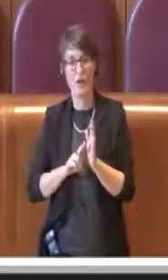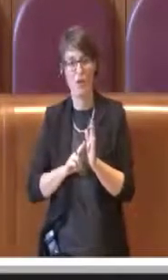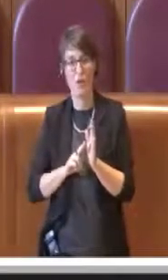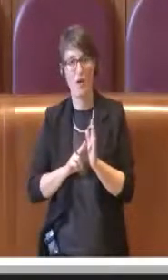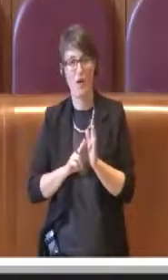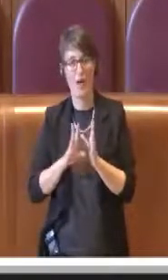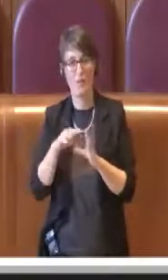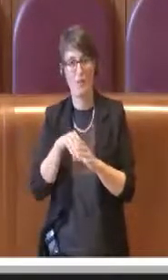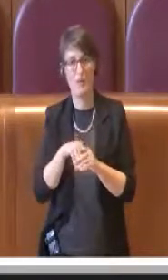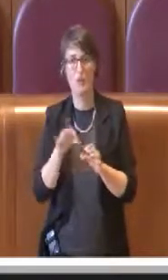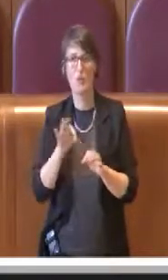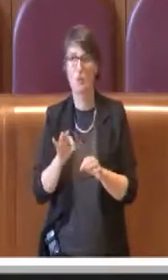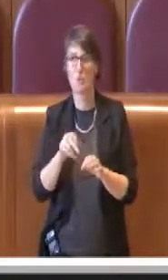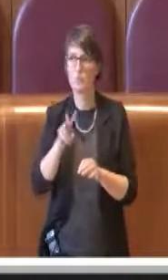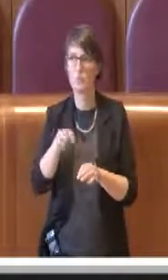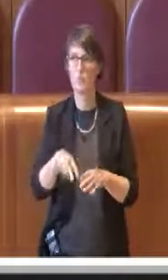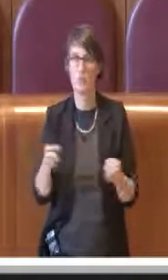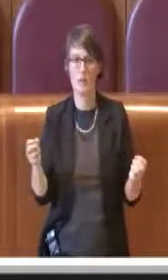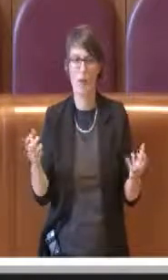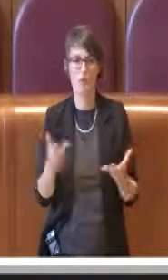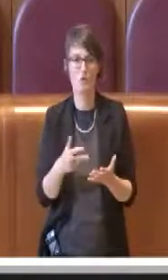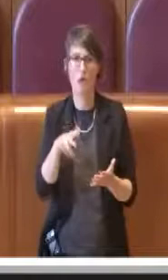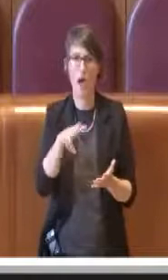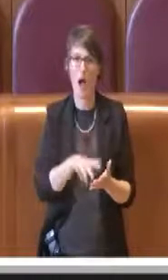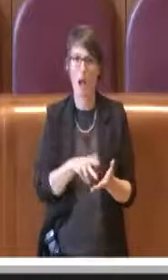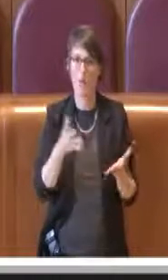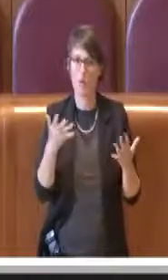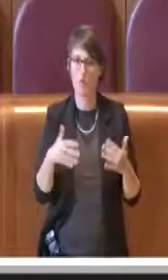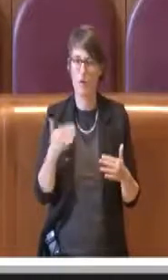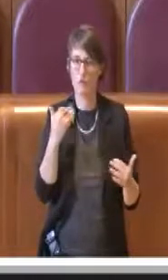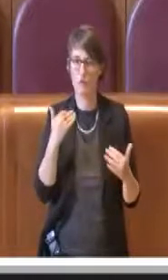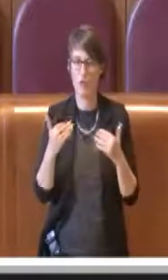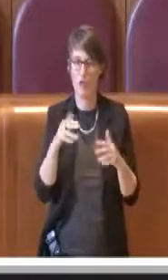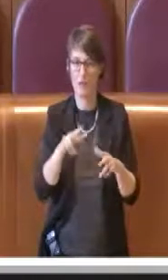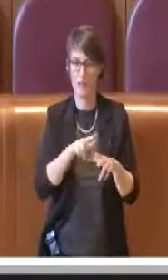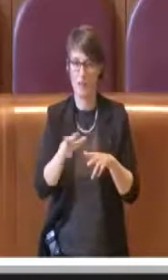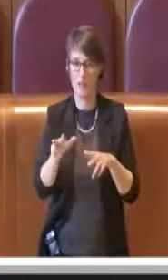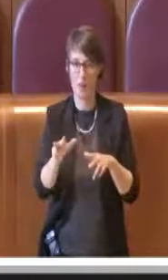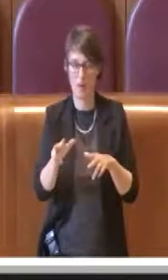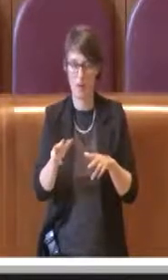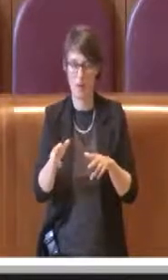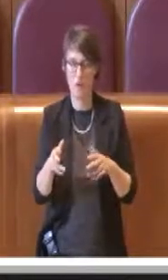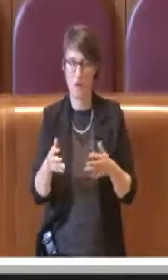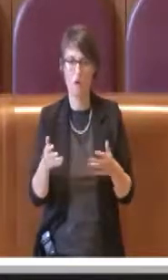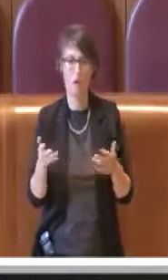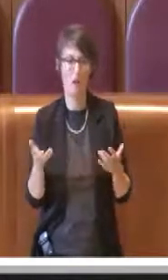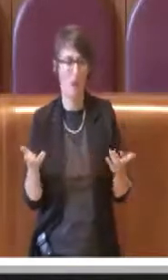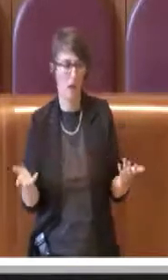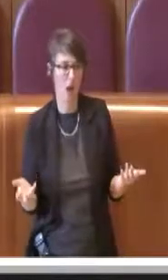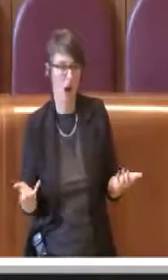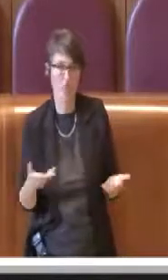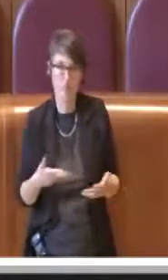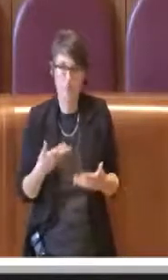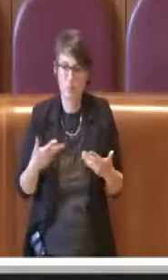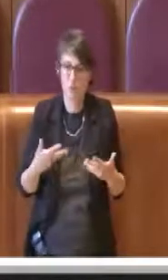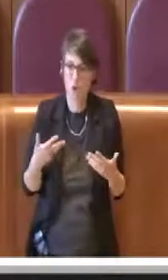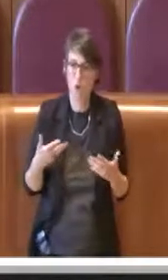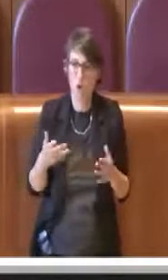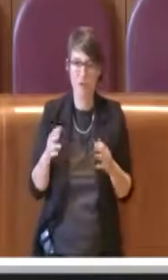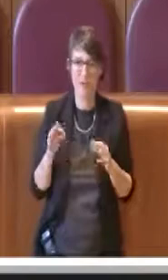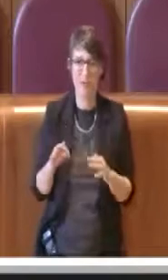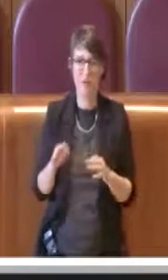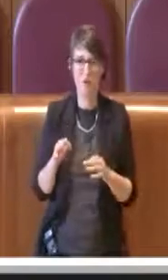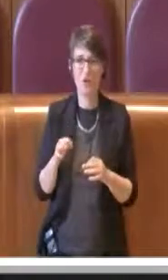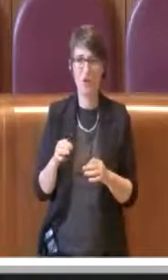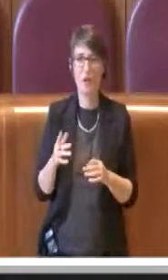in Assemblea Capitolina, quindi un indirizzo politico che tutti sono contento che siano stati nominati da forze politiche